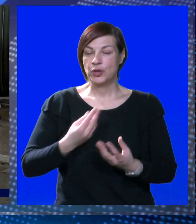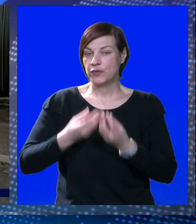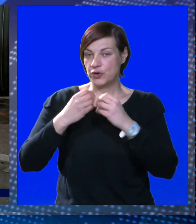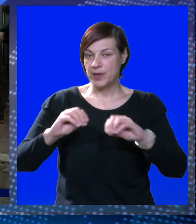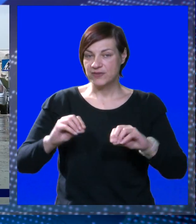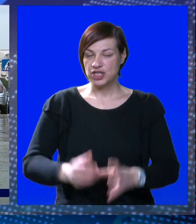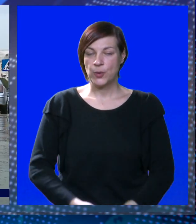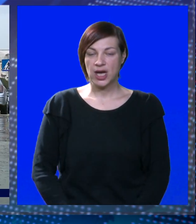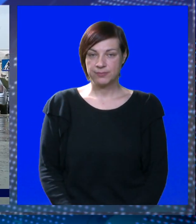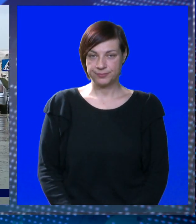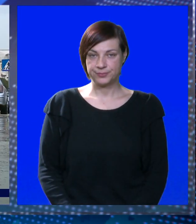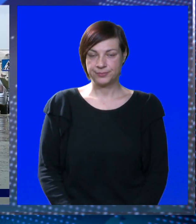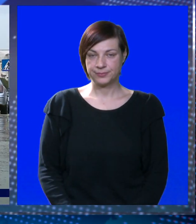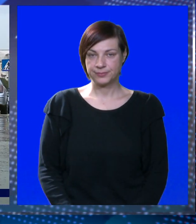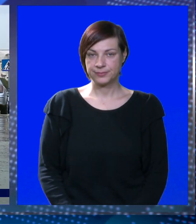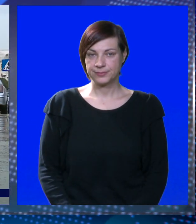odgovor, objavit ćemo ga.